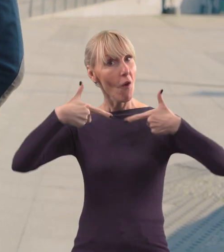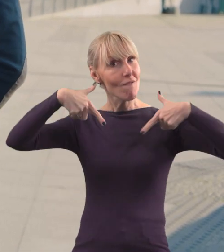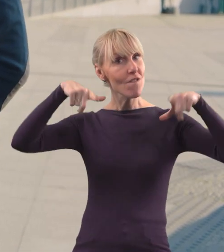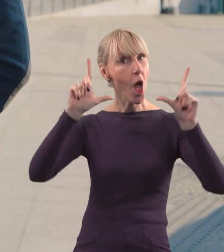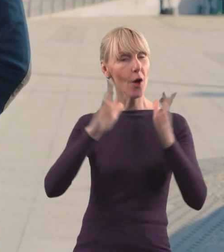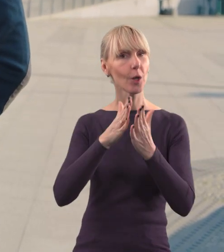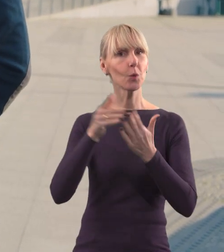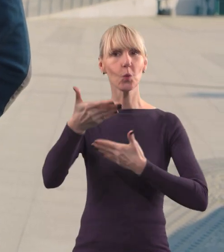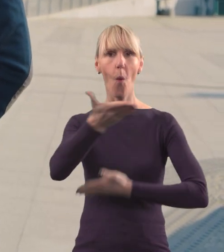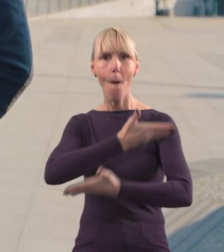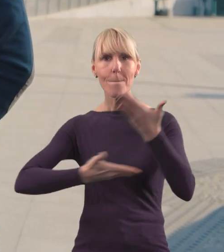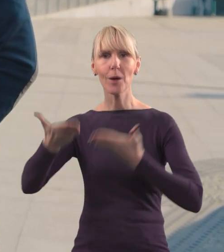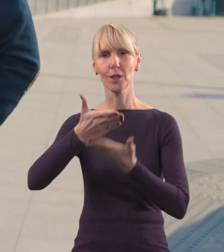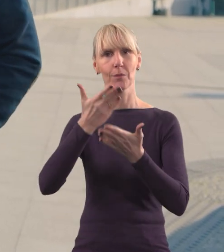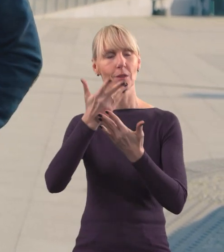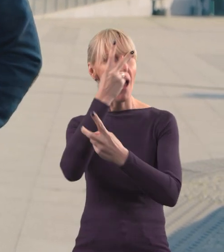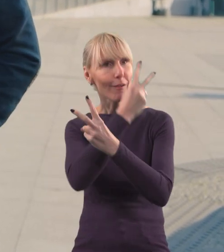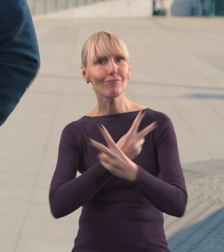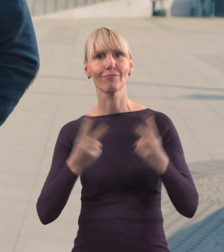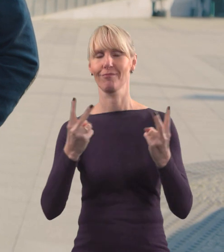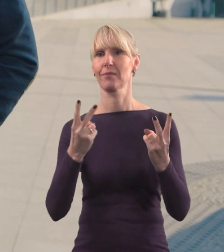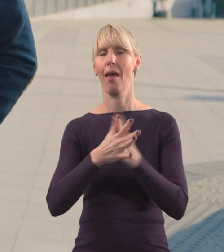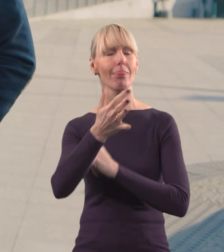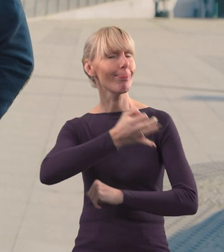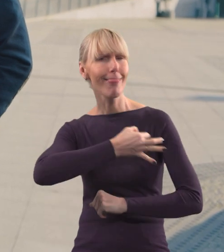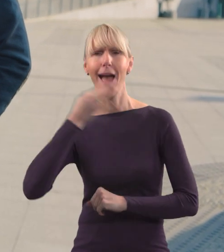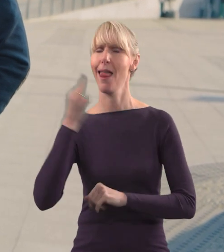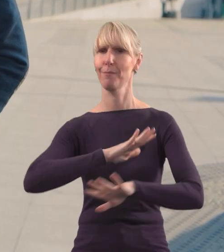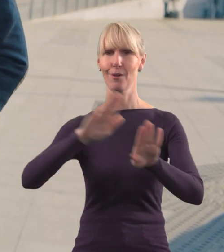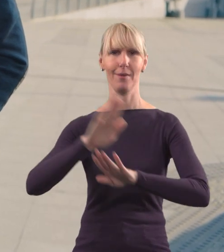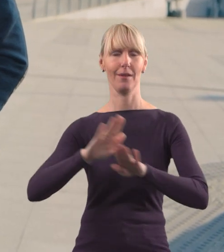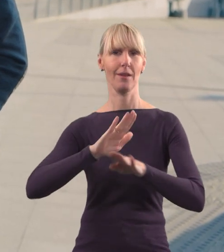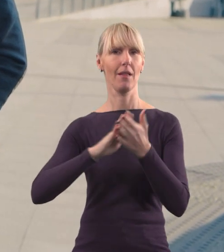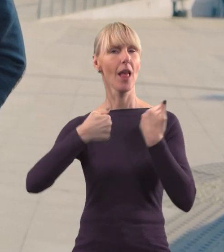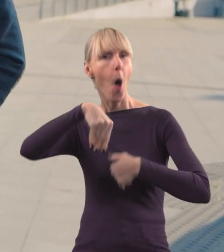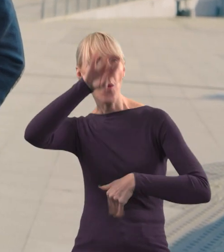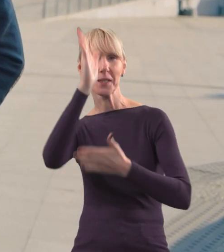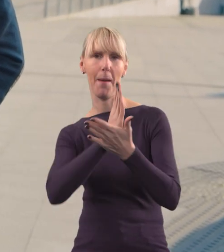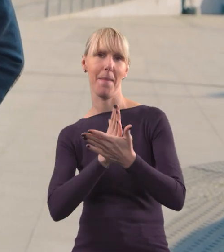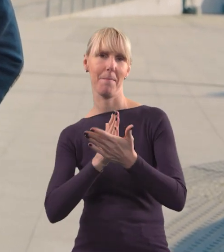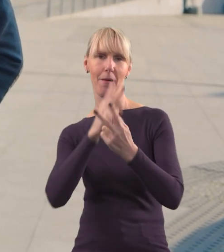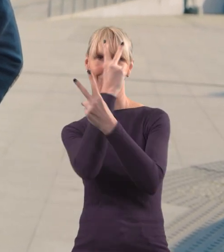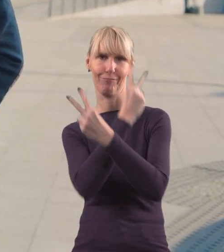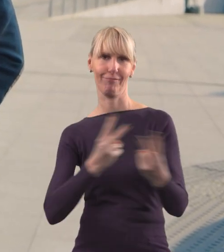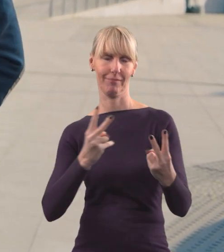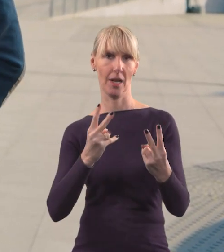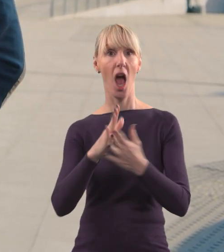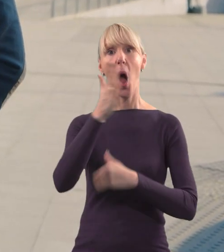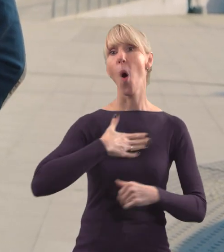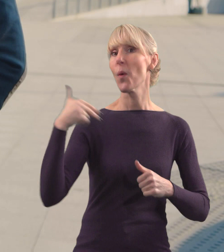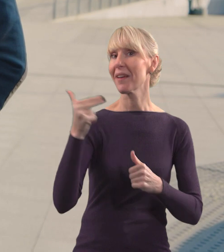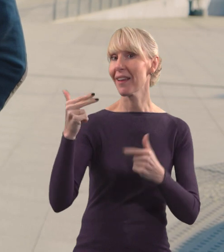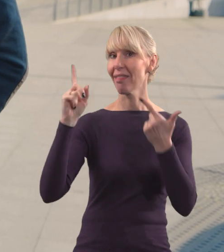stworzenia vloga, w którym podzielimy się z Wami naszymi lokalnymi odkryciami, a także pokażemy Wam najlepsze miejsca na łódzkiej mapie zwiedzania.